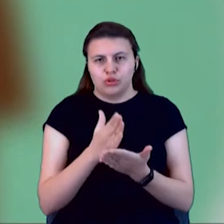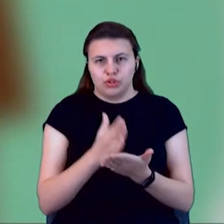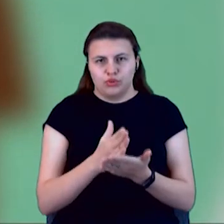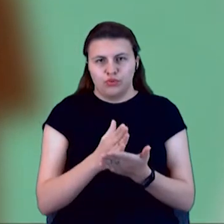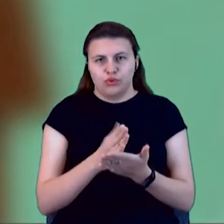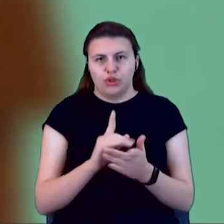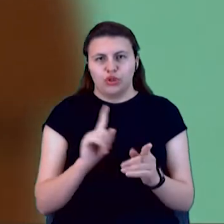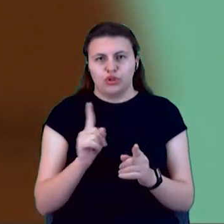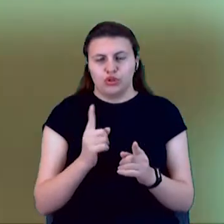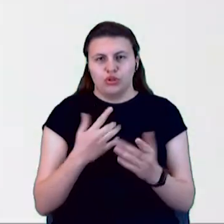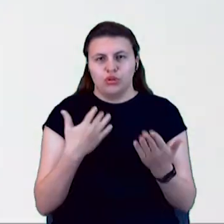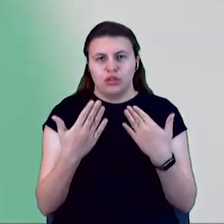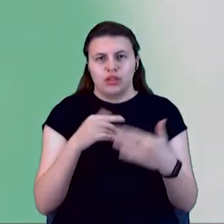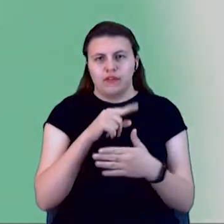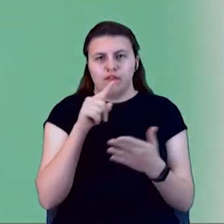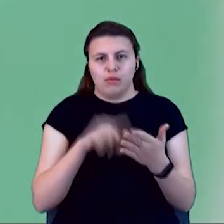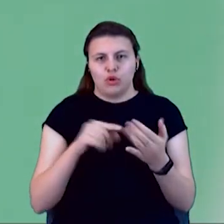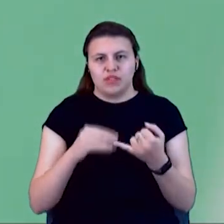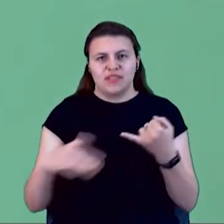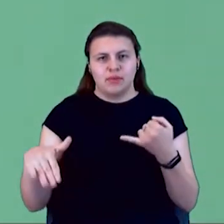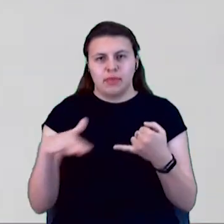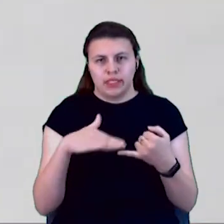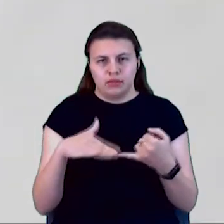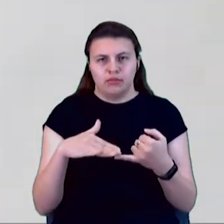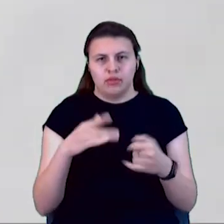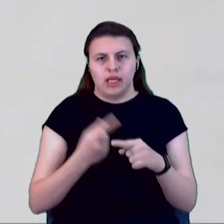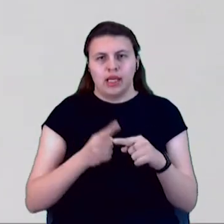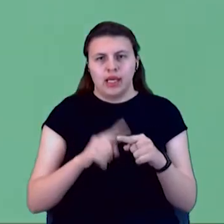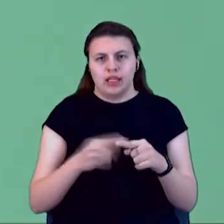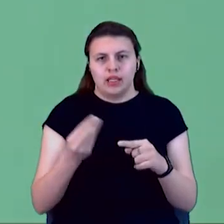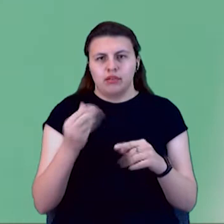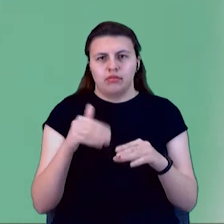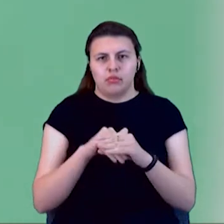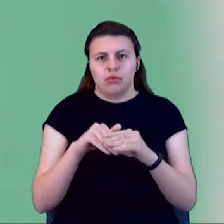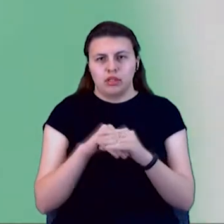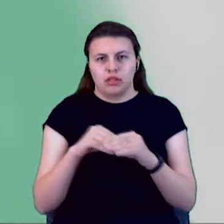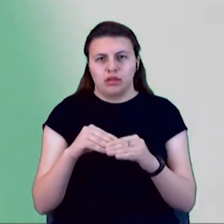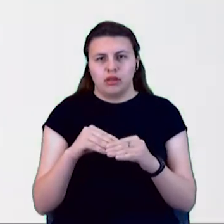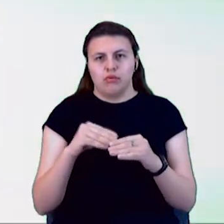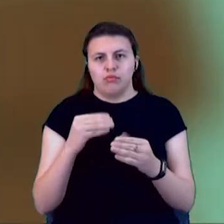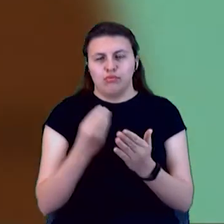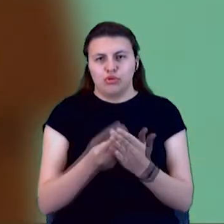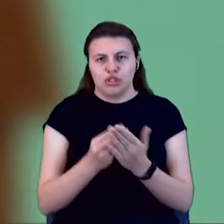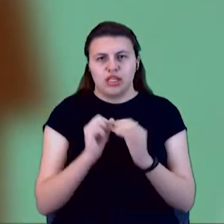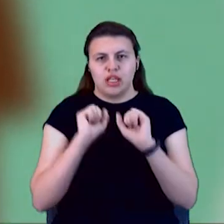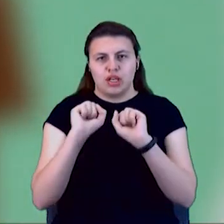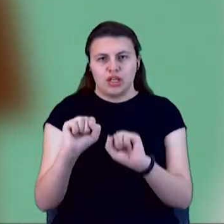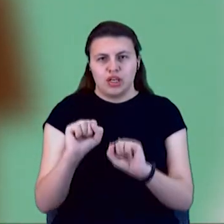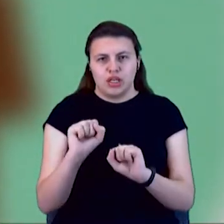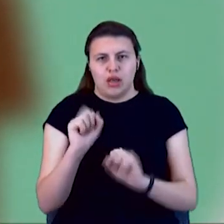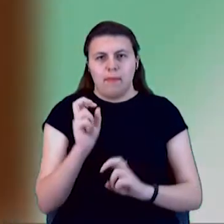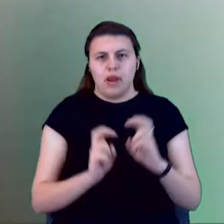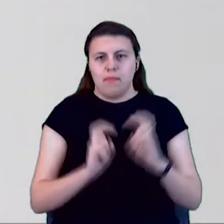касається питань землі, це наповнення бюджету, т.е. захиста підприємців, які